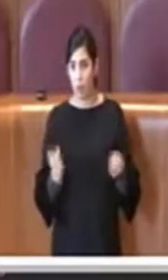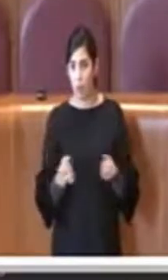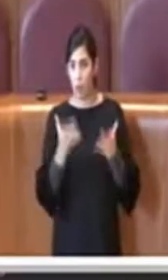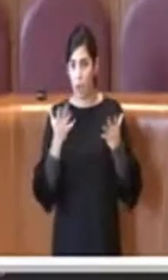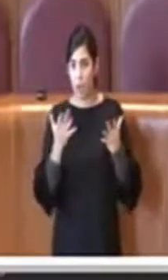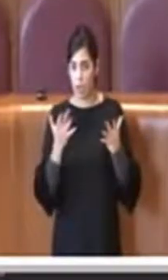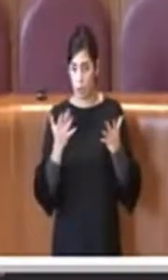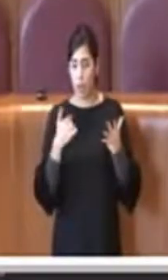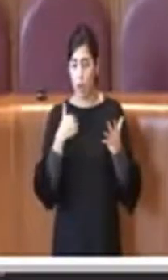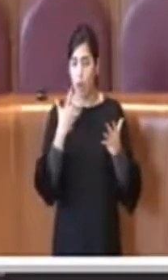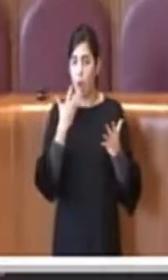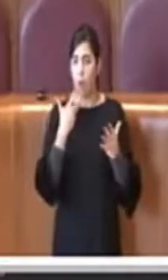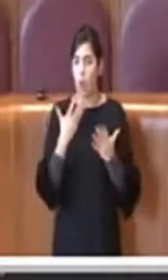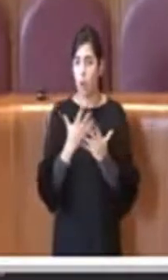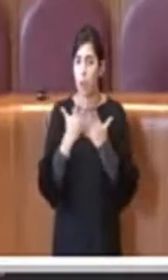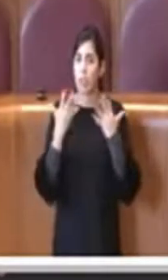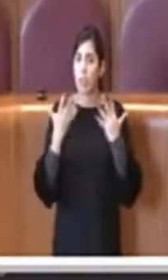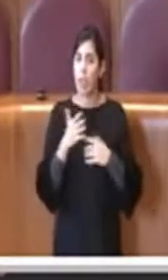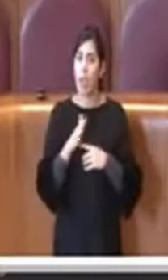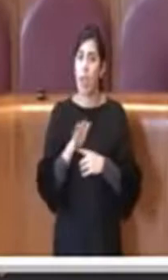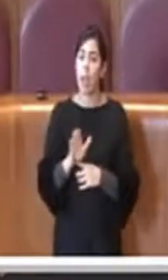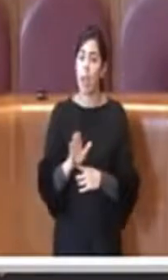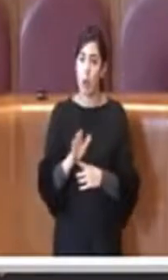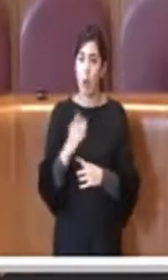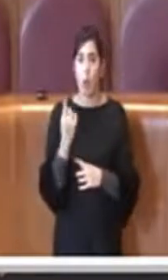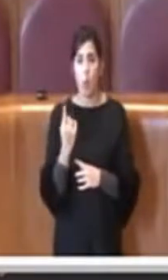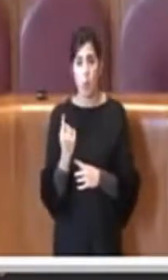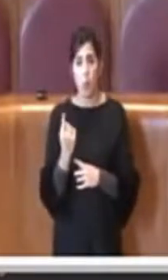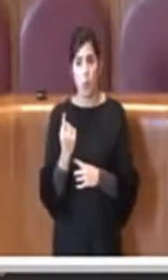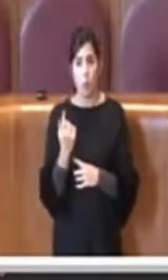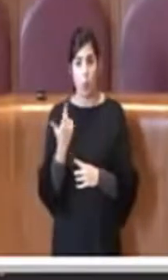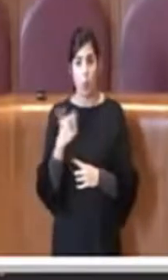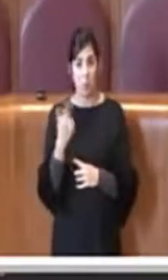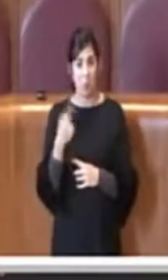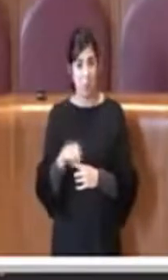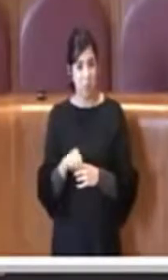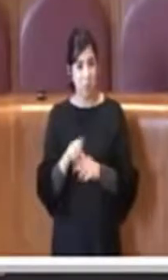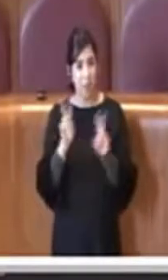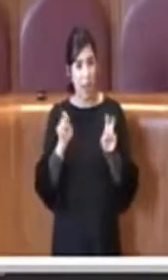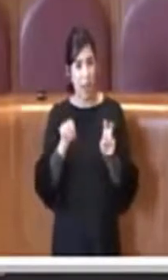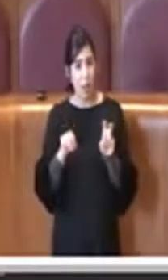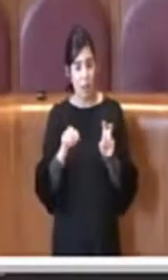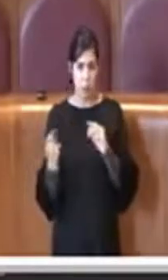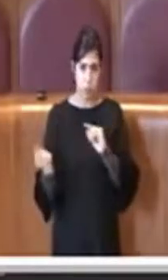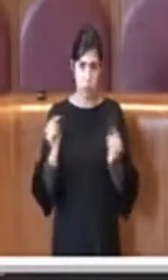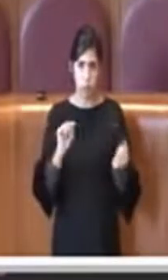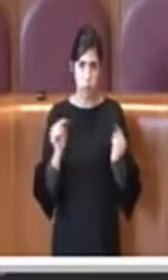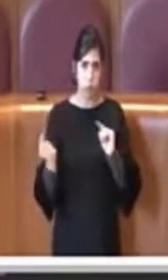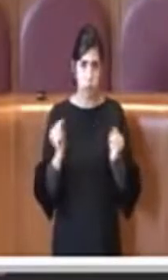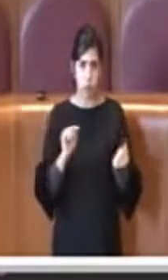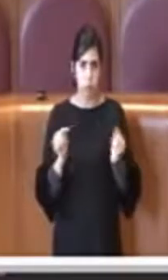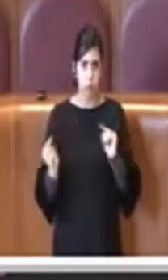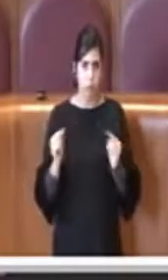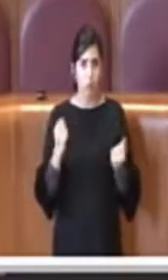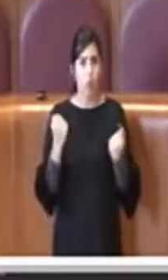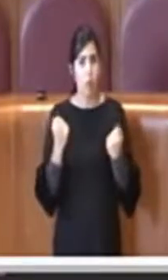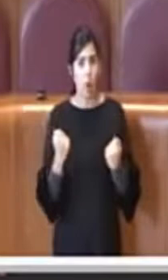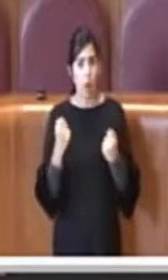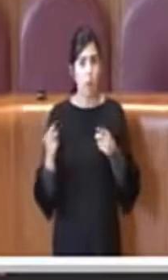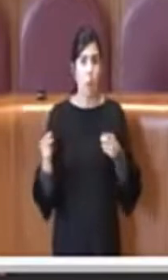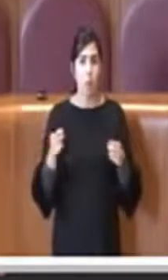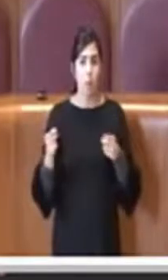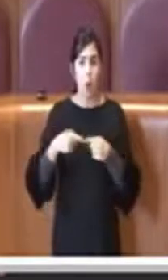un aspetto che è stato oggetto tra l'altro appunto proprio di discussione in occasione dell'espressione del parere della